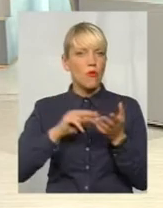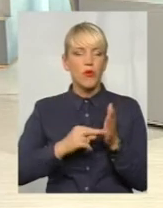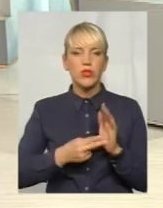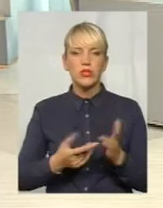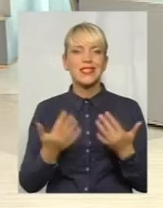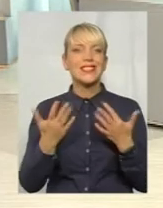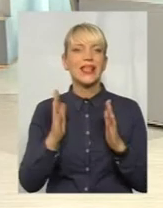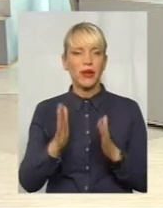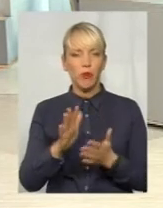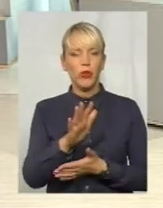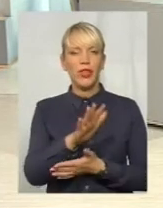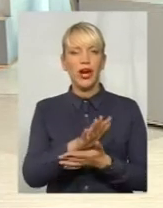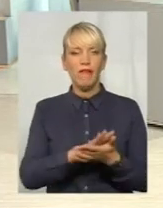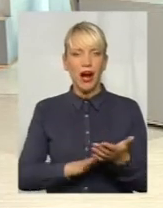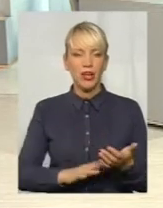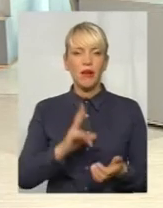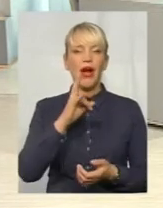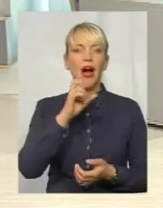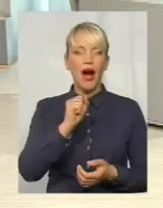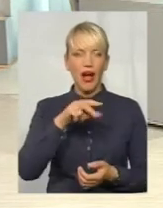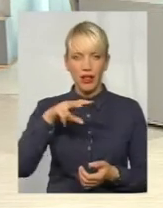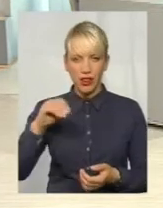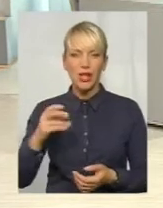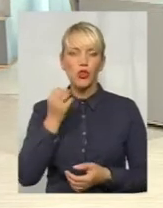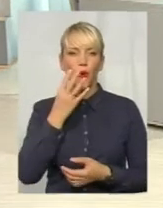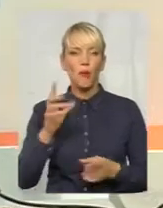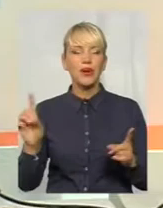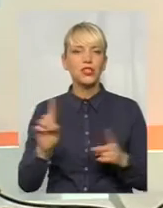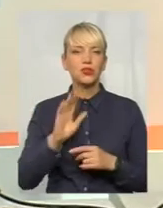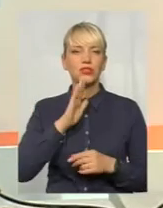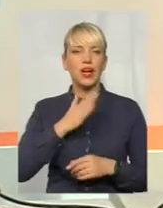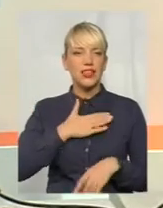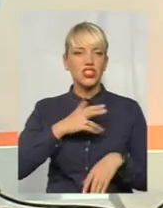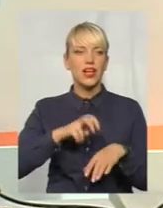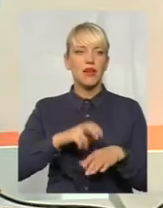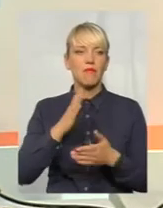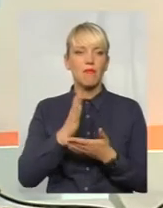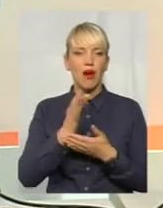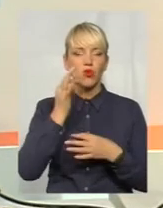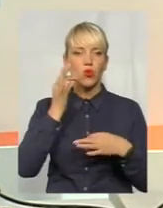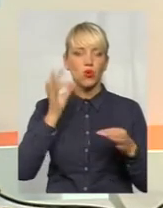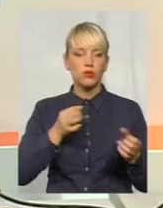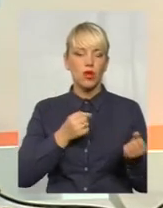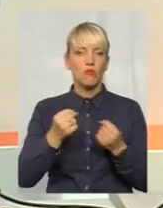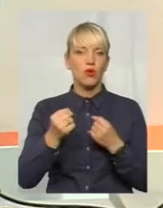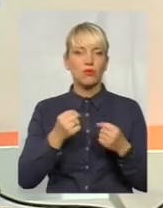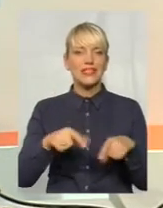триватиме. Але добре, що наші лікарі вже мають певний досвід боротьби з цим захворюванням.